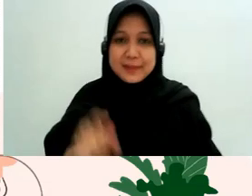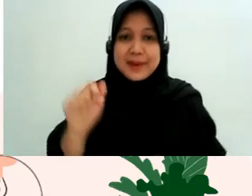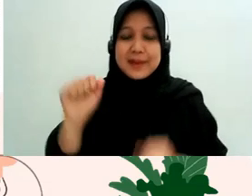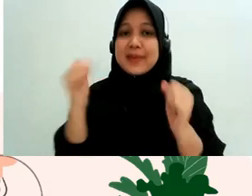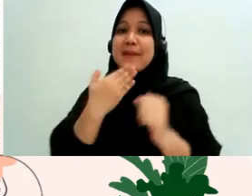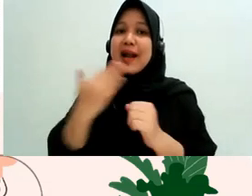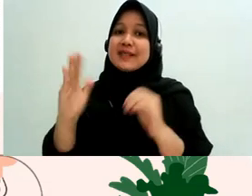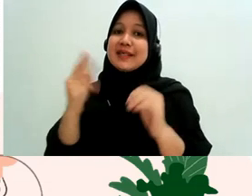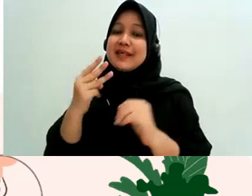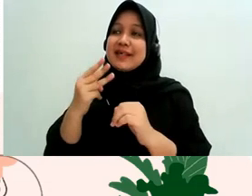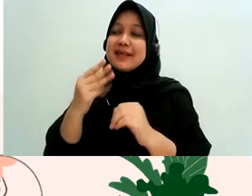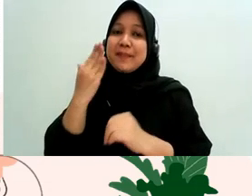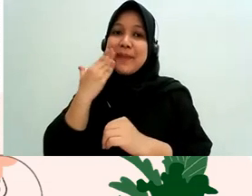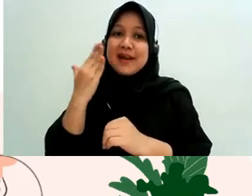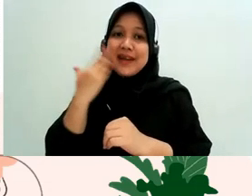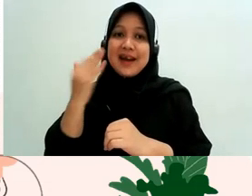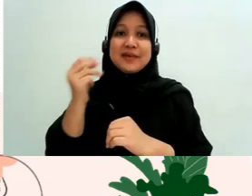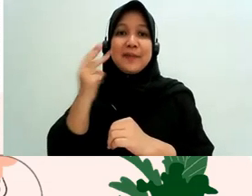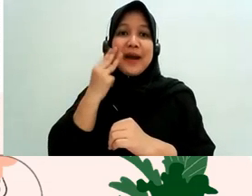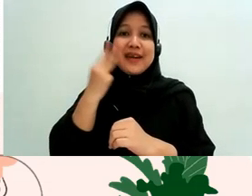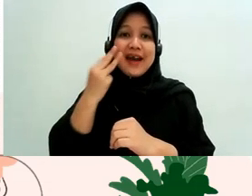apa namanya